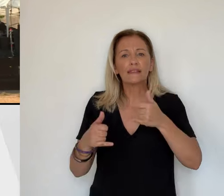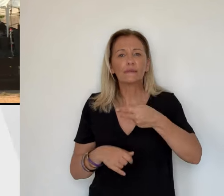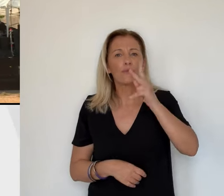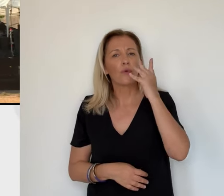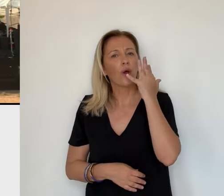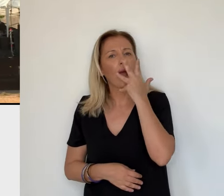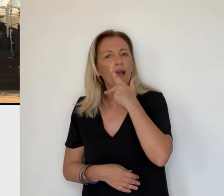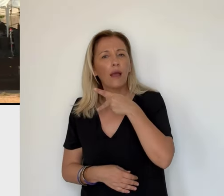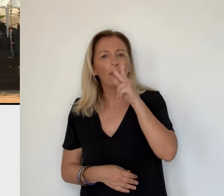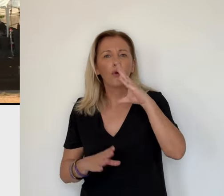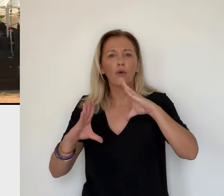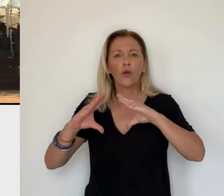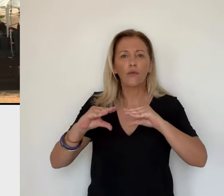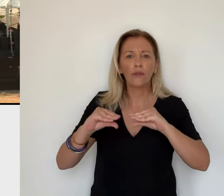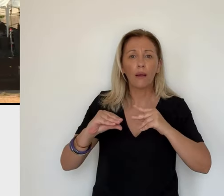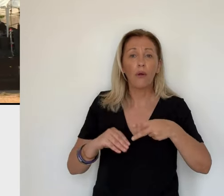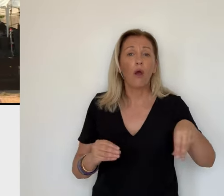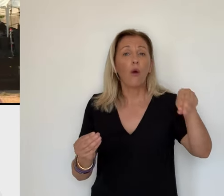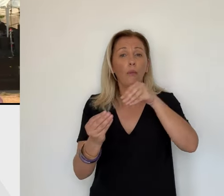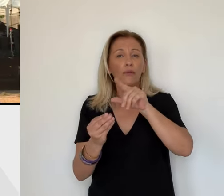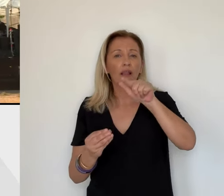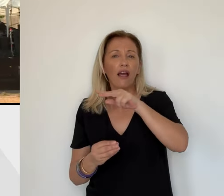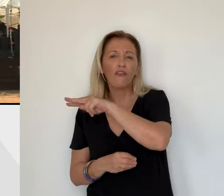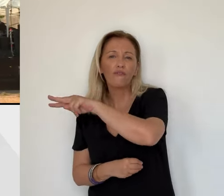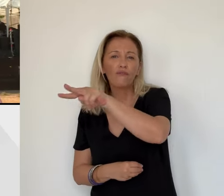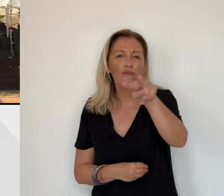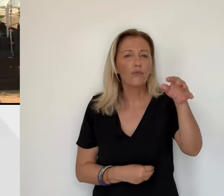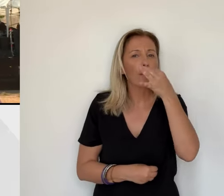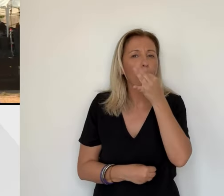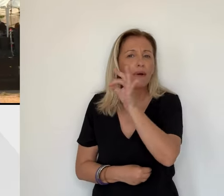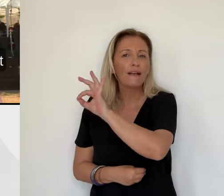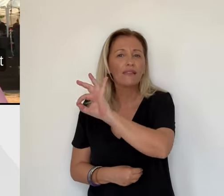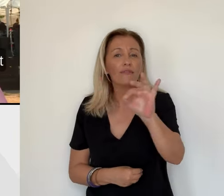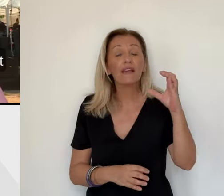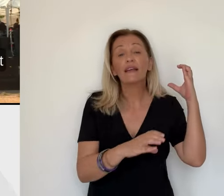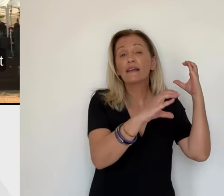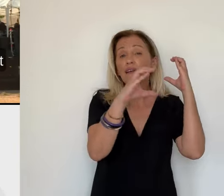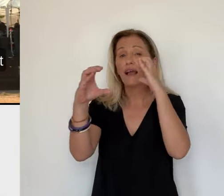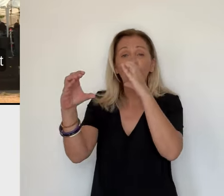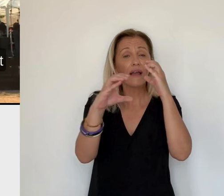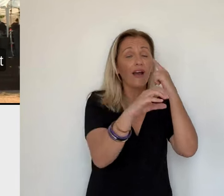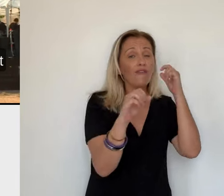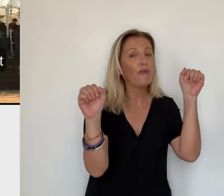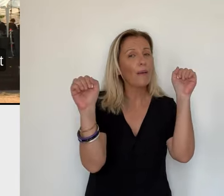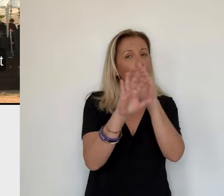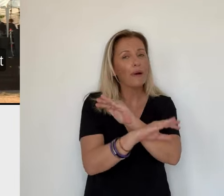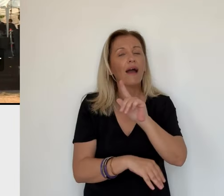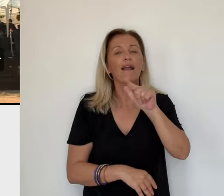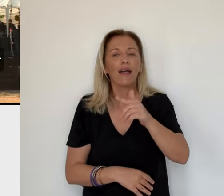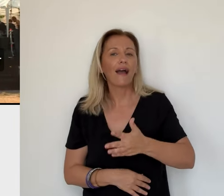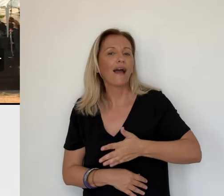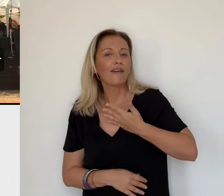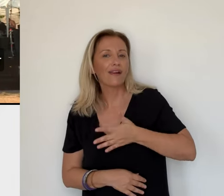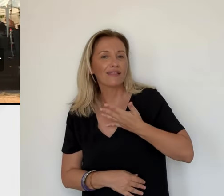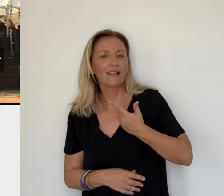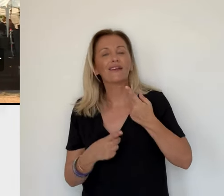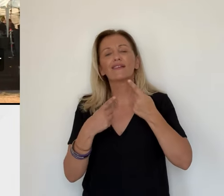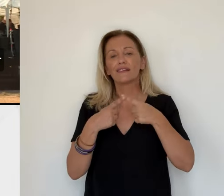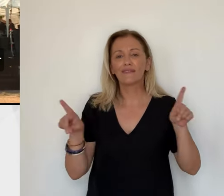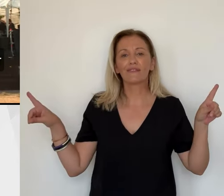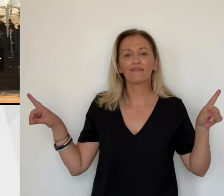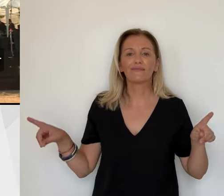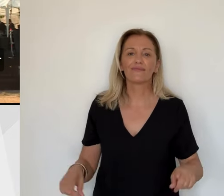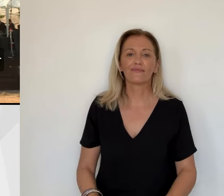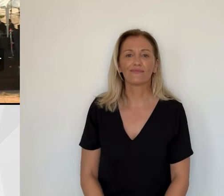plus cocooning. Et c'est ce qui fait aussi son charme. Donc on a une magnifique vue derrière. On ne le voit pas en caméra. Mais on a une magnifique